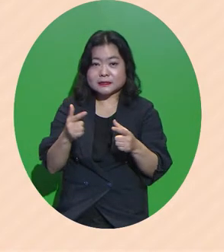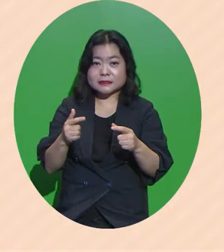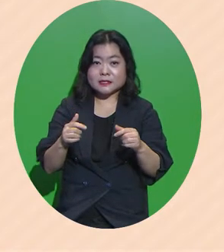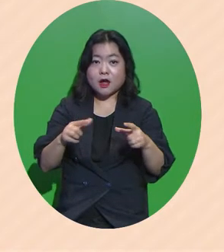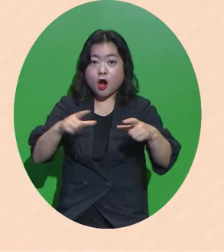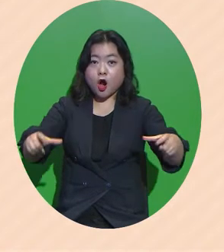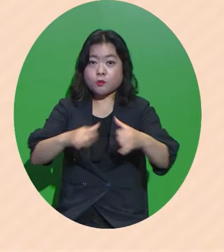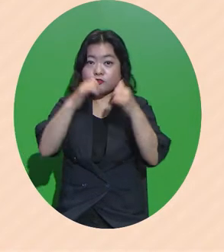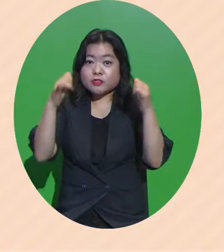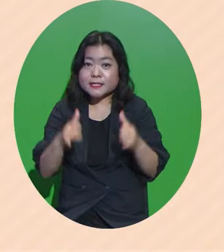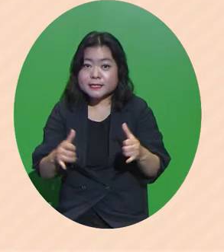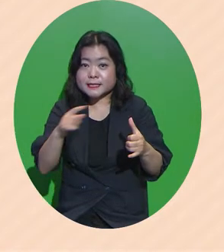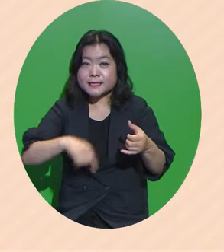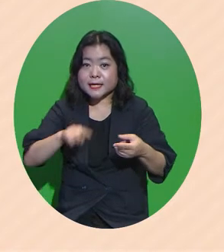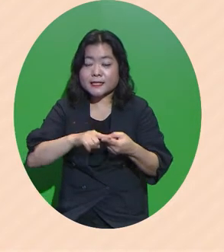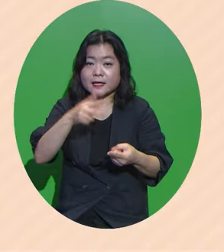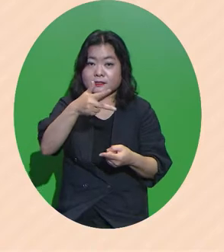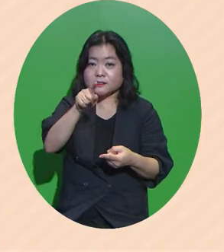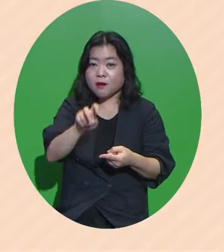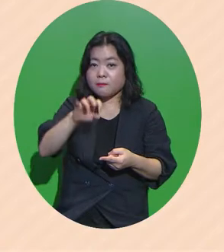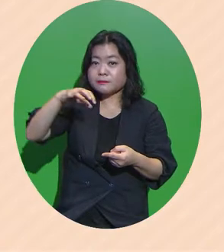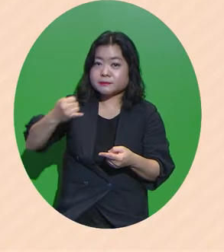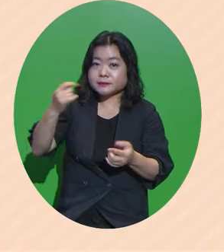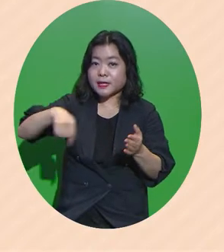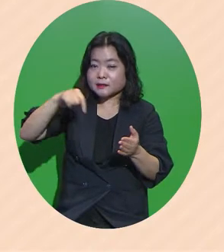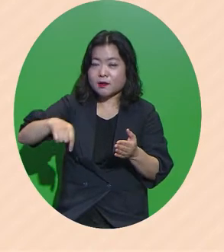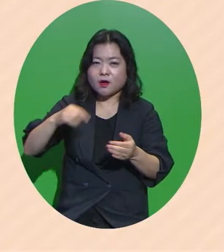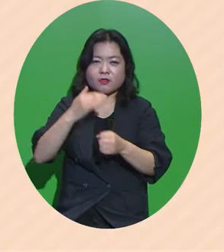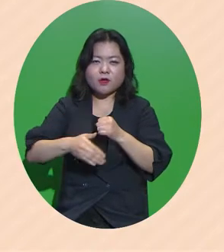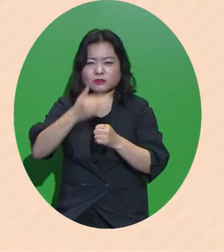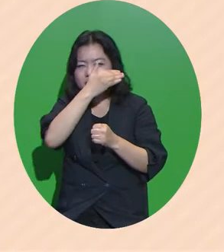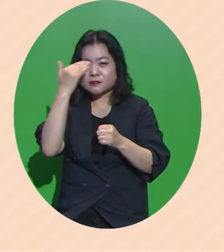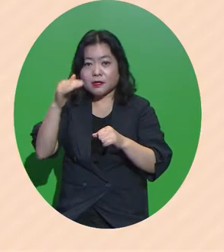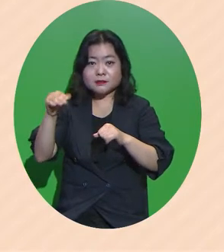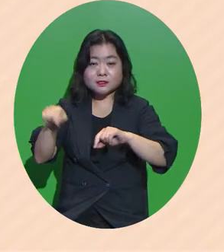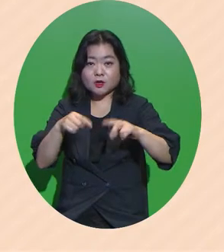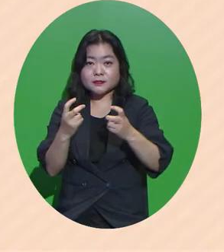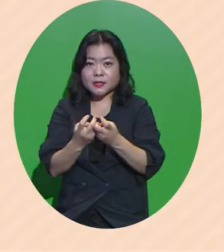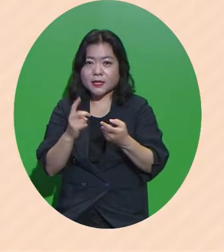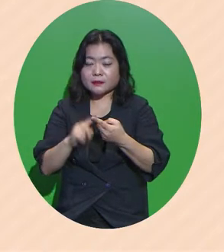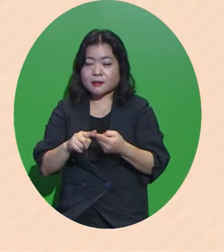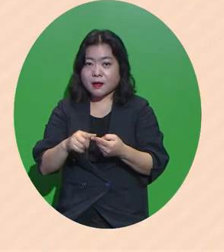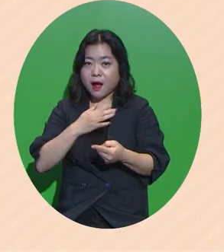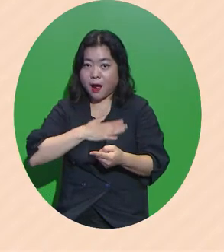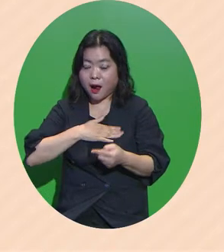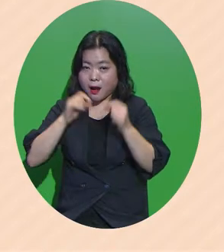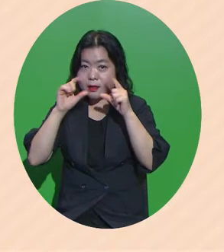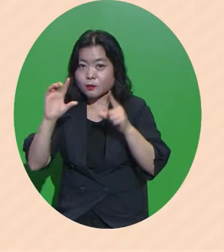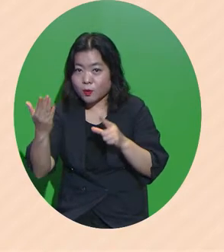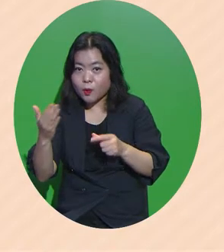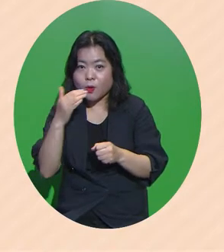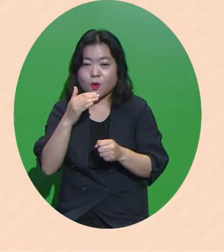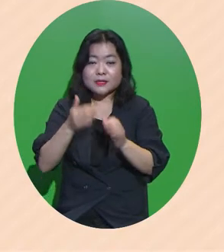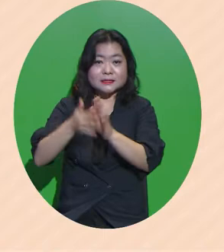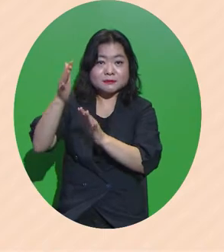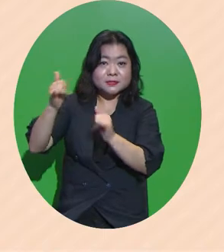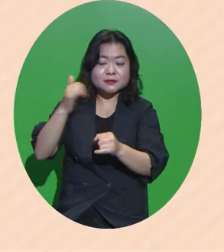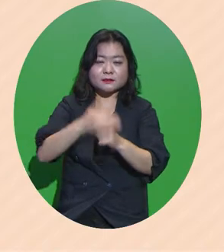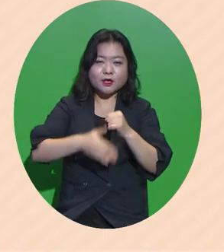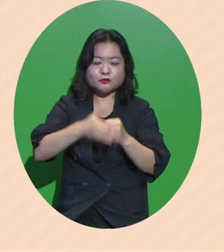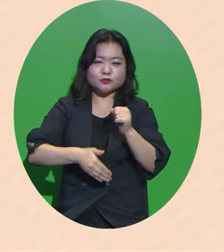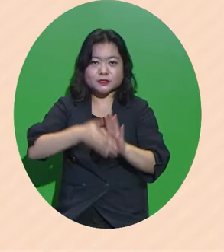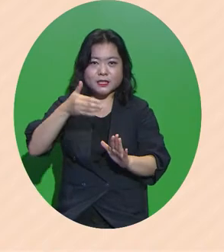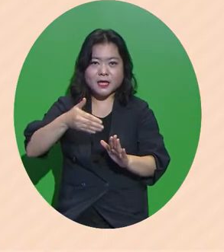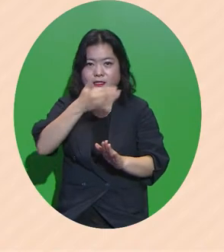포털인 점프에서 대구 청년 정책을 만나고 있고 우리 시민들은 대구시의 청년 정책